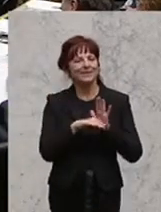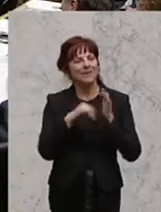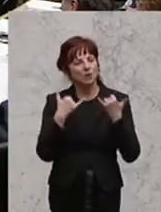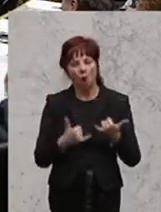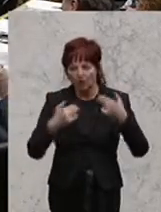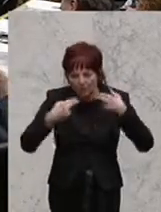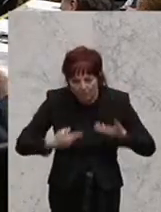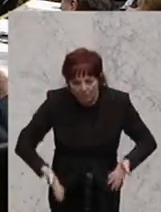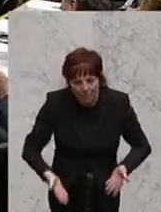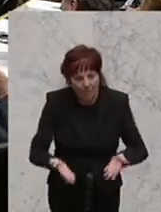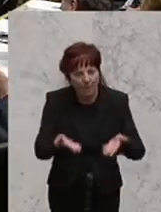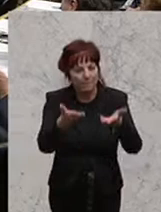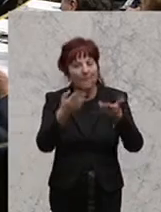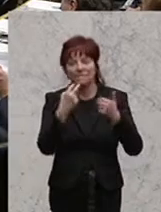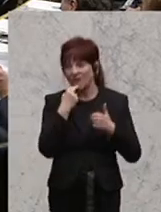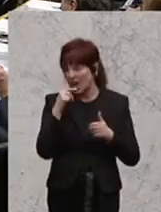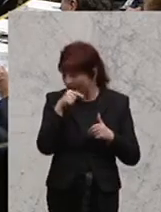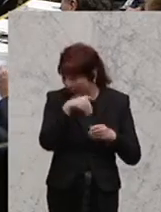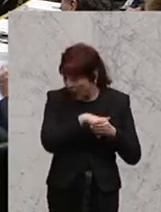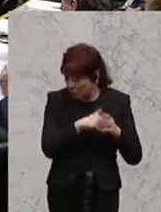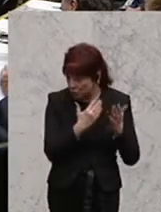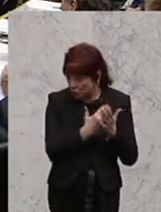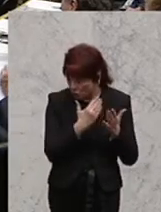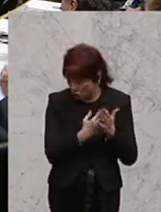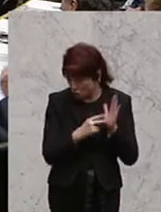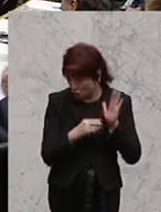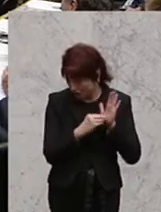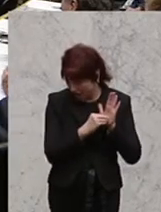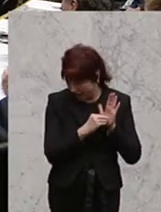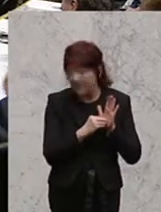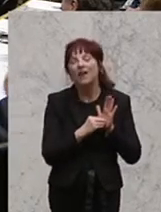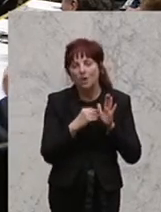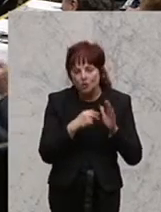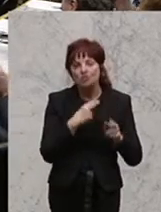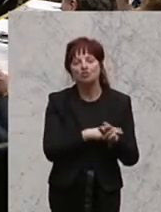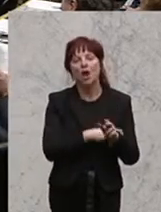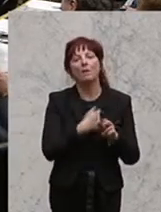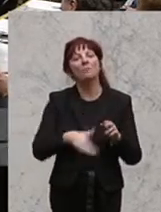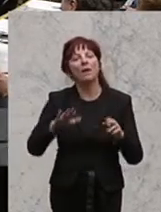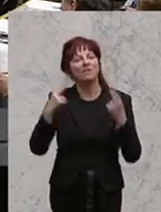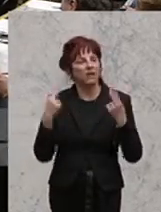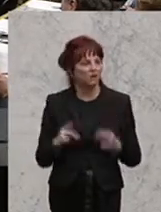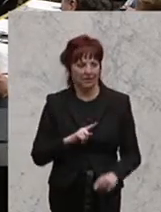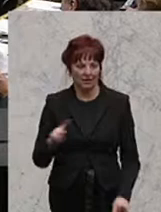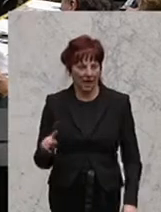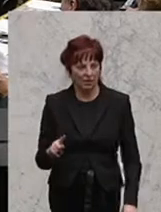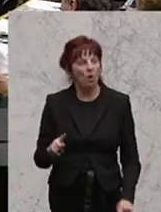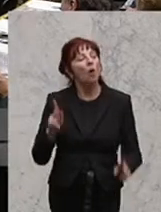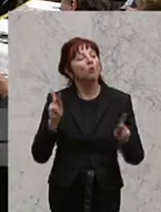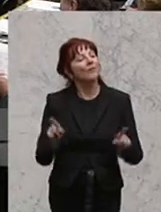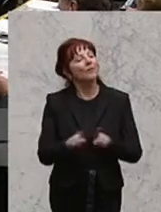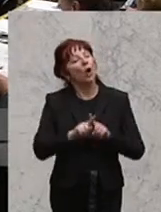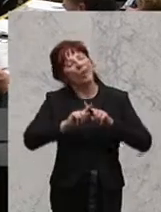bringen wollen, gewährleistet das jedenfalls nicht. Und jetzt können wir noch etwas tiefer gehen und eine weitere Frage hinten anhängen, die ich auch an die SPÖ